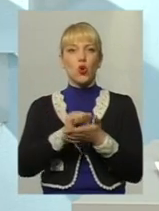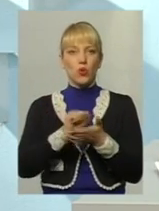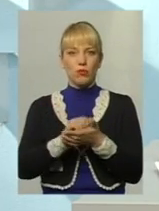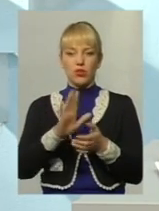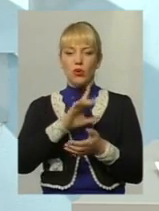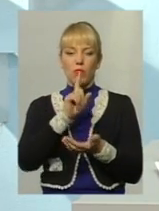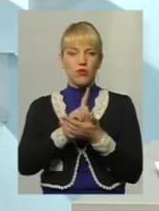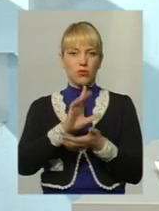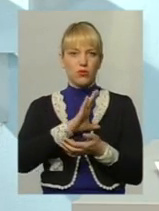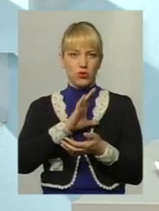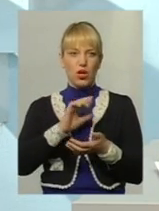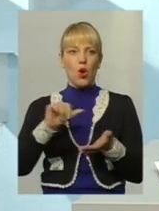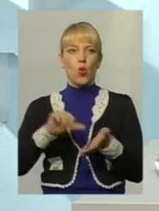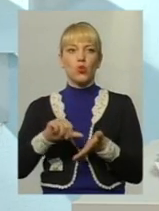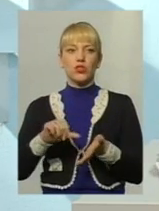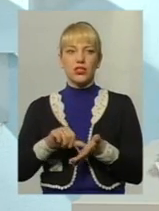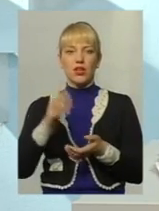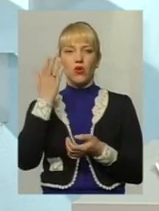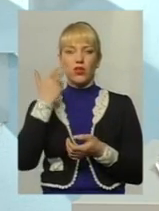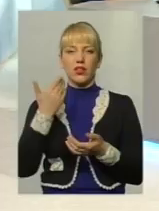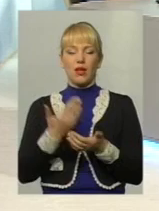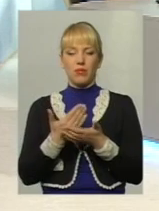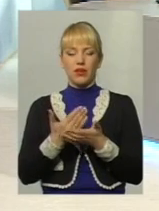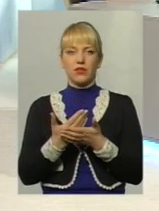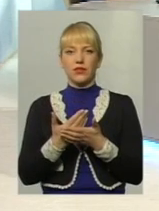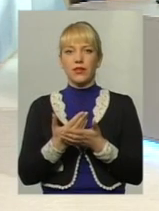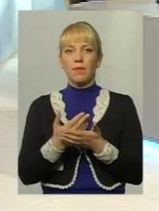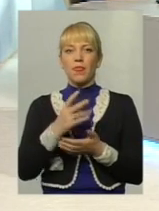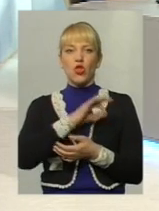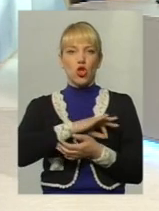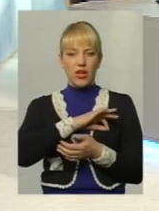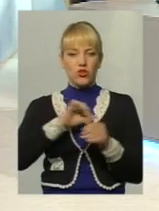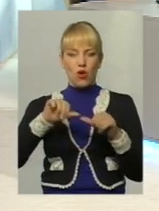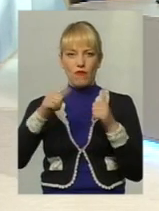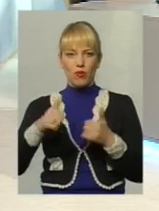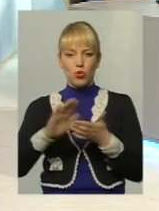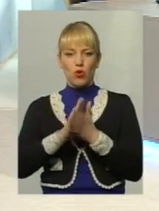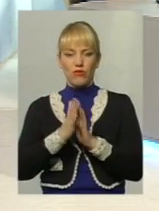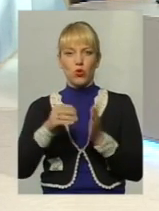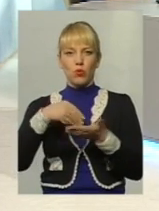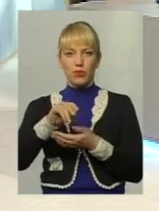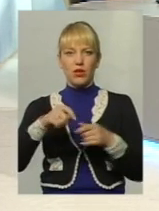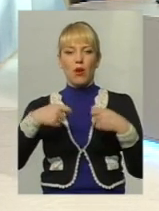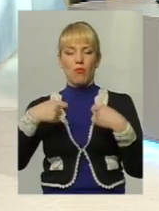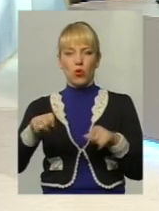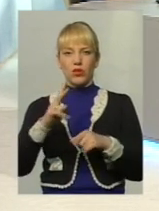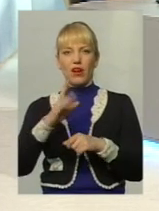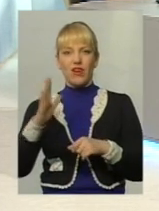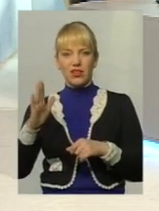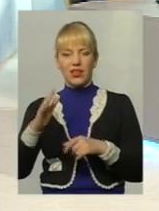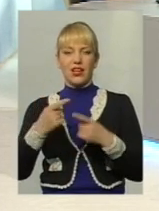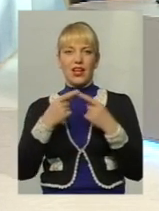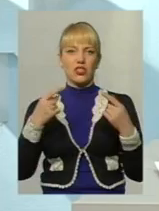учасниками, коли навіть набувається у нотаріуса, оформляється договір купівлі-продажу квартири іншого